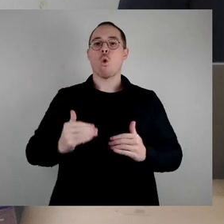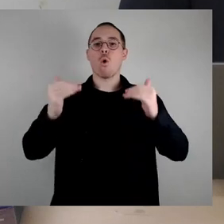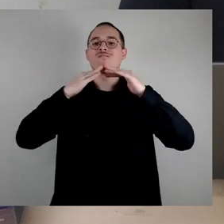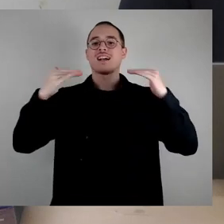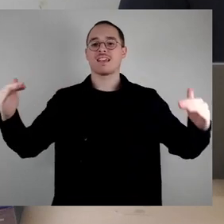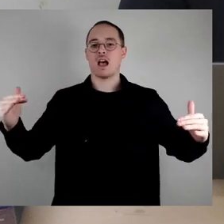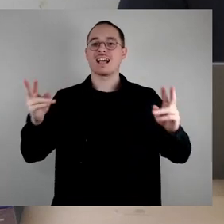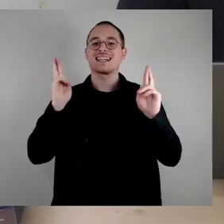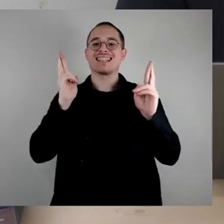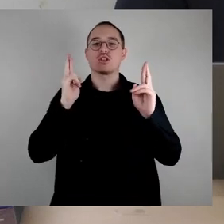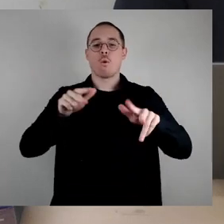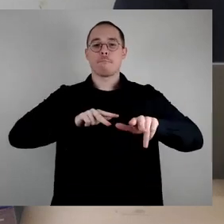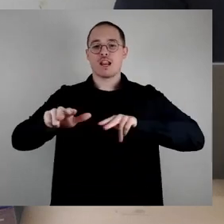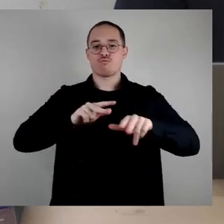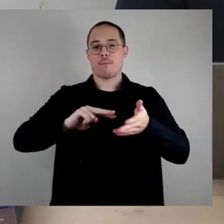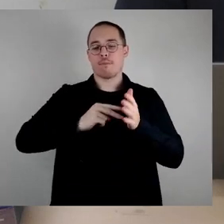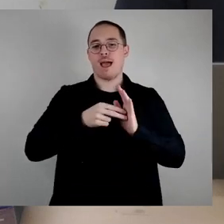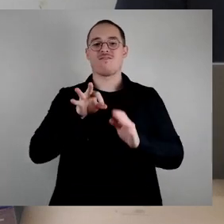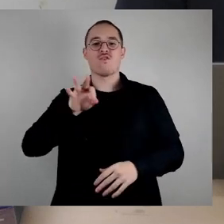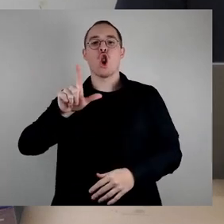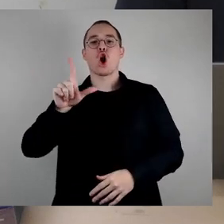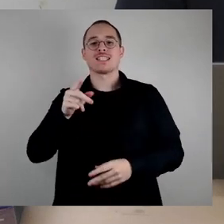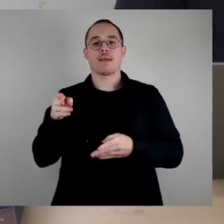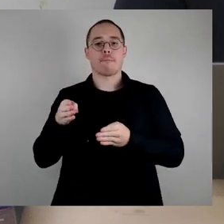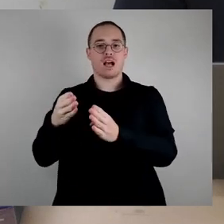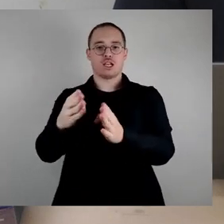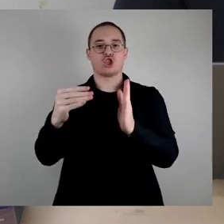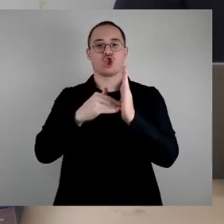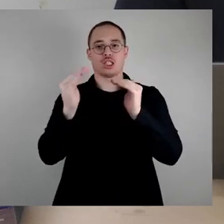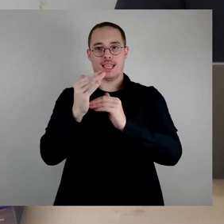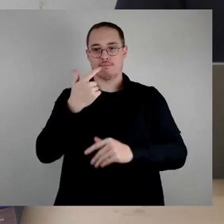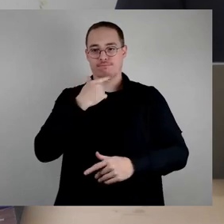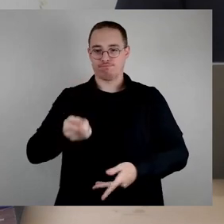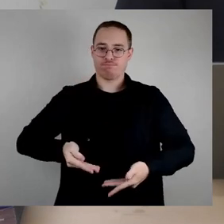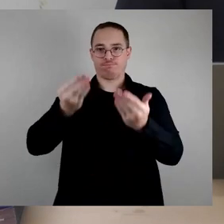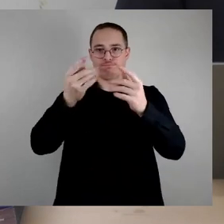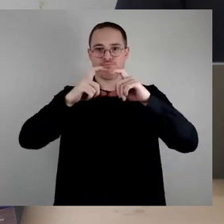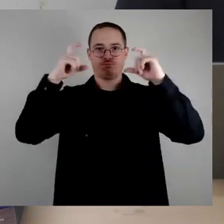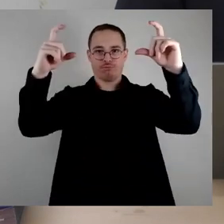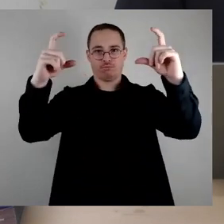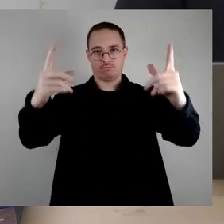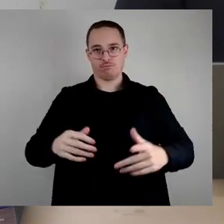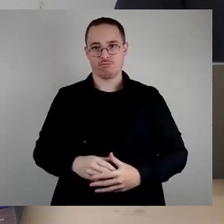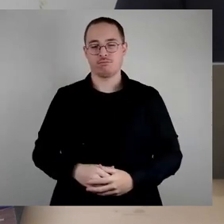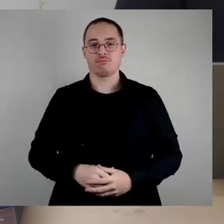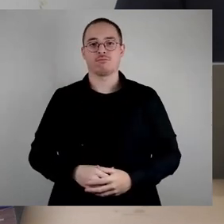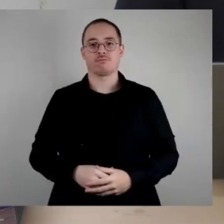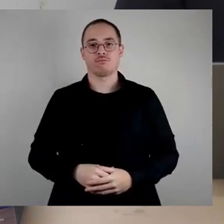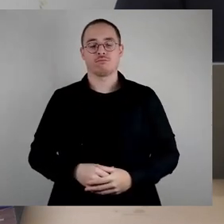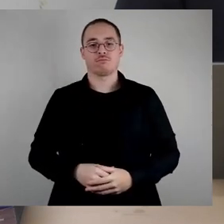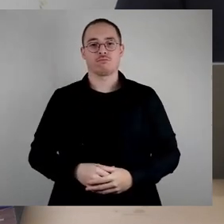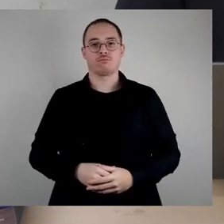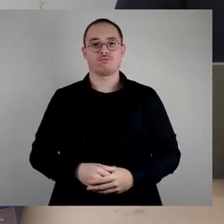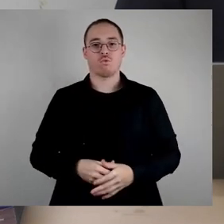für das Lotzebach-System aufrufen. Hier war ein